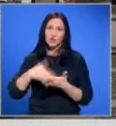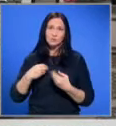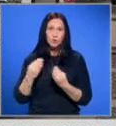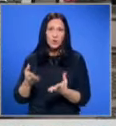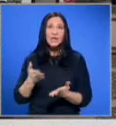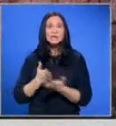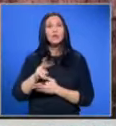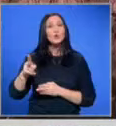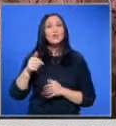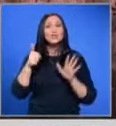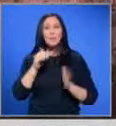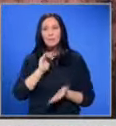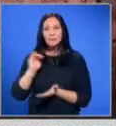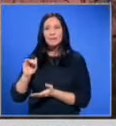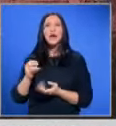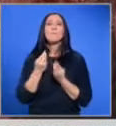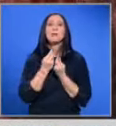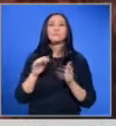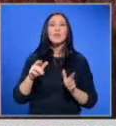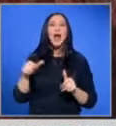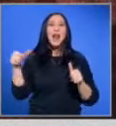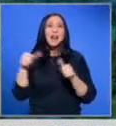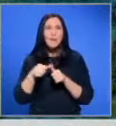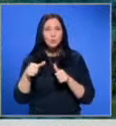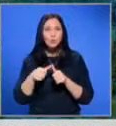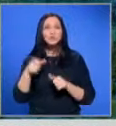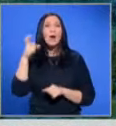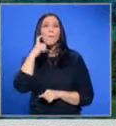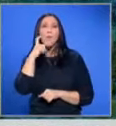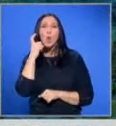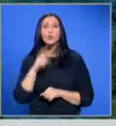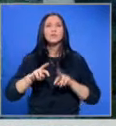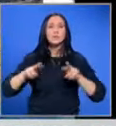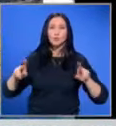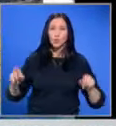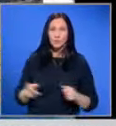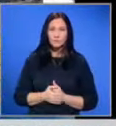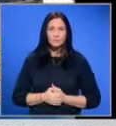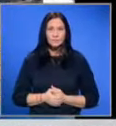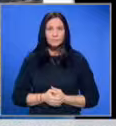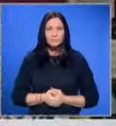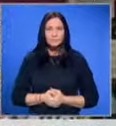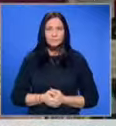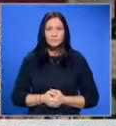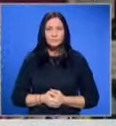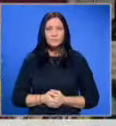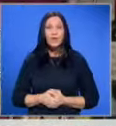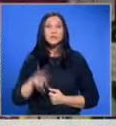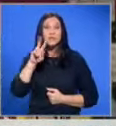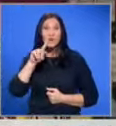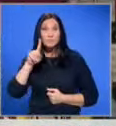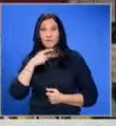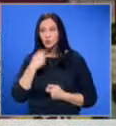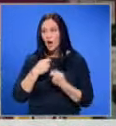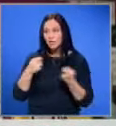останалите 60 предмета са безплатна липосукция и ботокс, терапия за коса, ръчно брани фурми и купринени кълъвки за възглавница. За 21